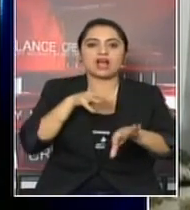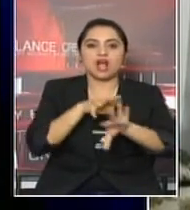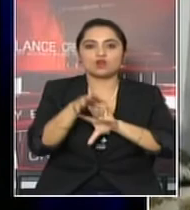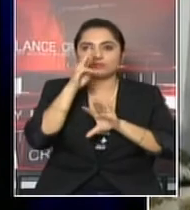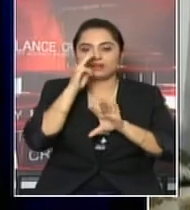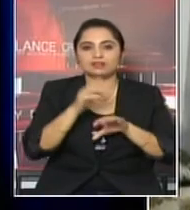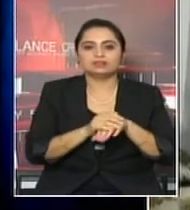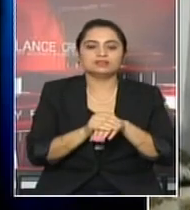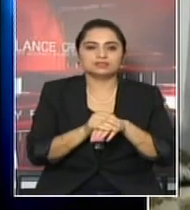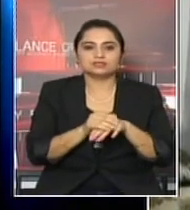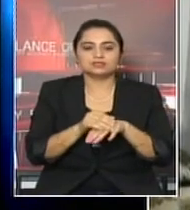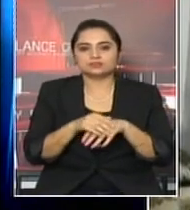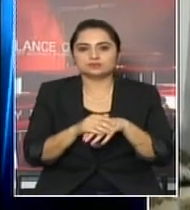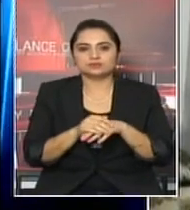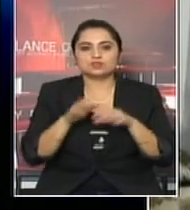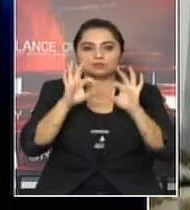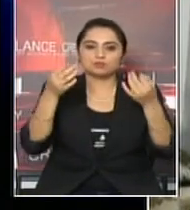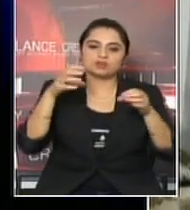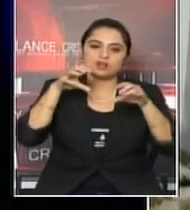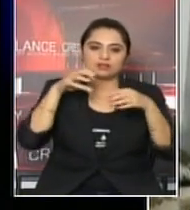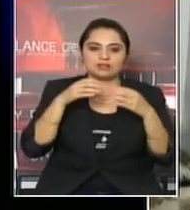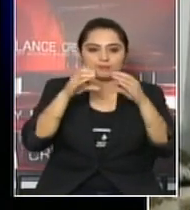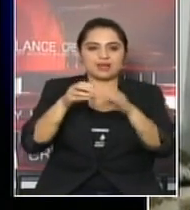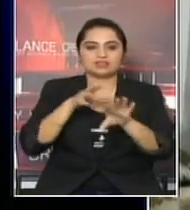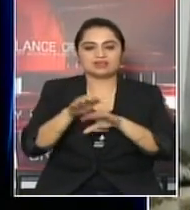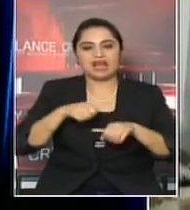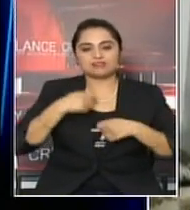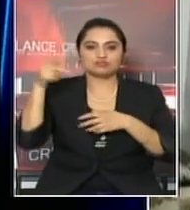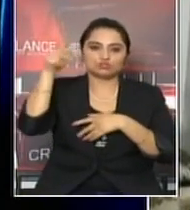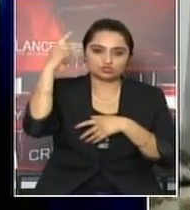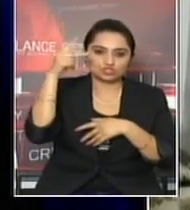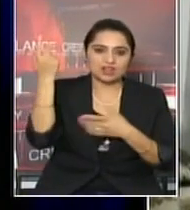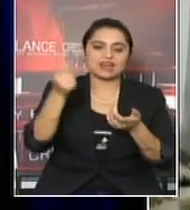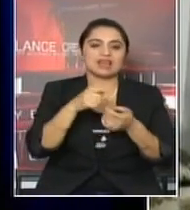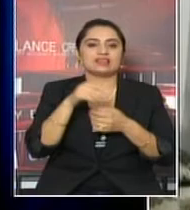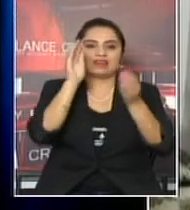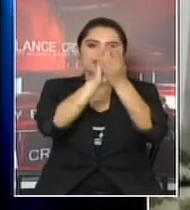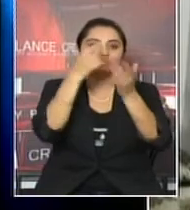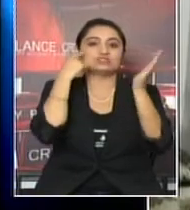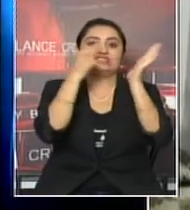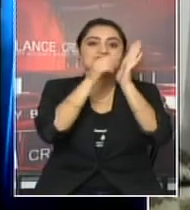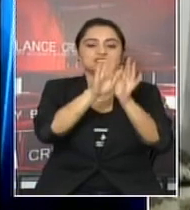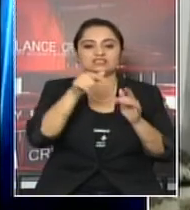धंडा मैं भयकोछा बिविन पार्टिय अरले आपने जंडा तूल टाइएको बेटिन चा रह या